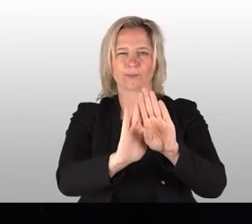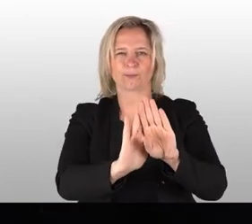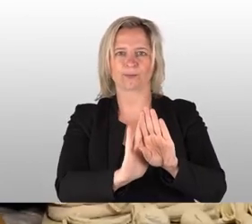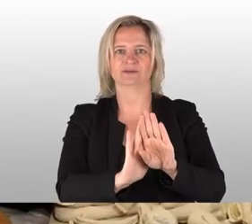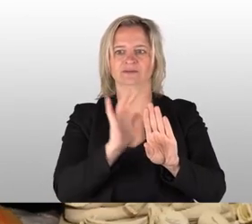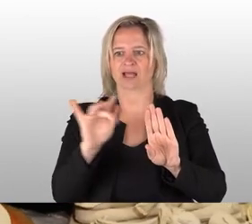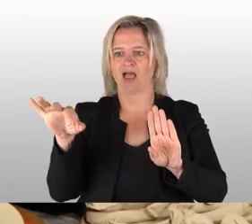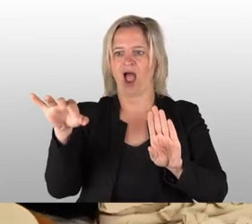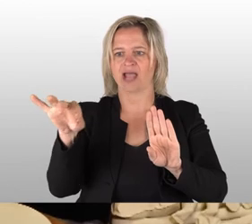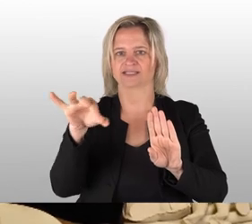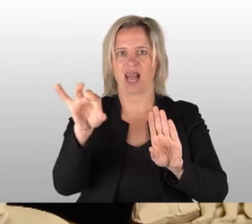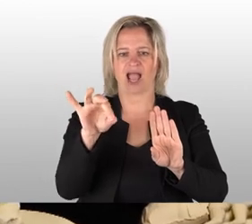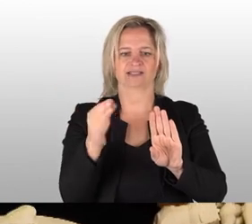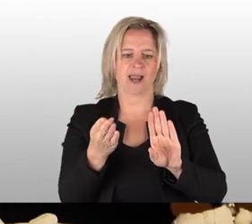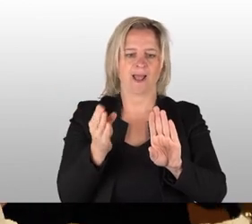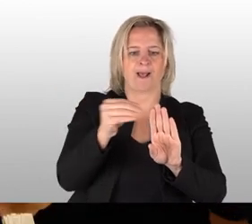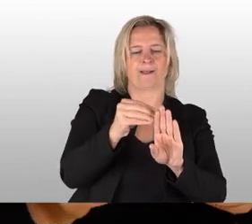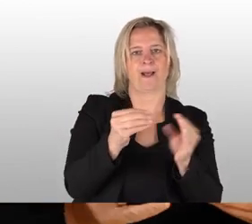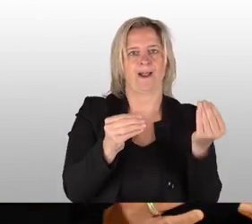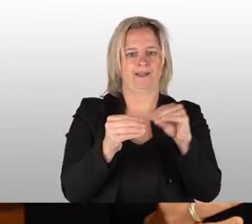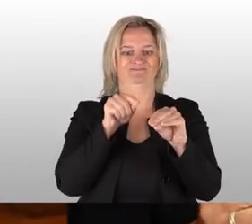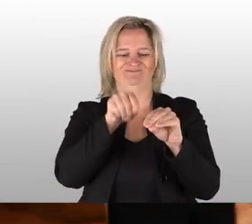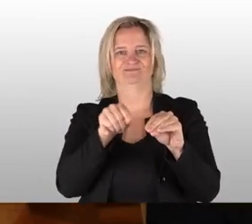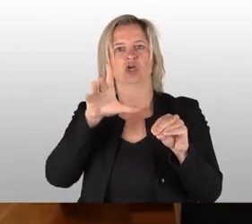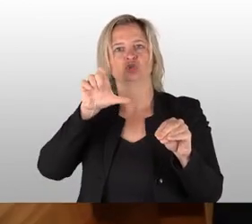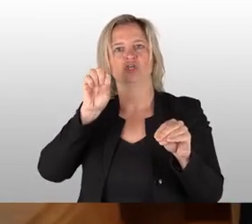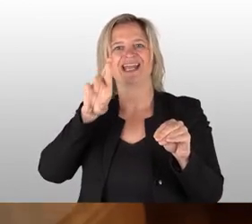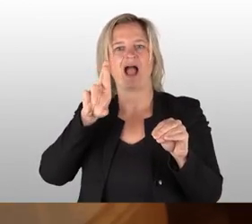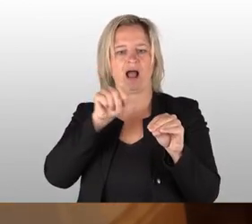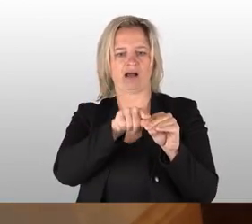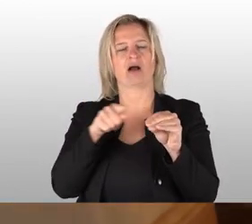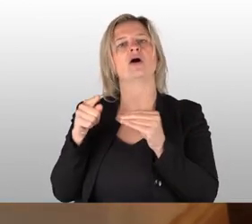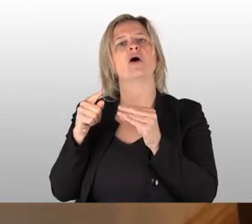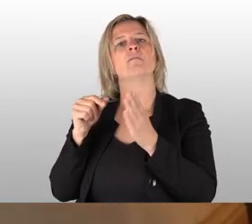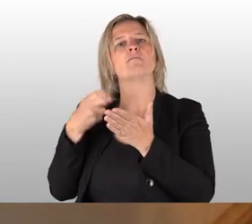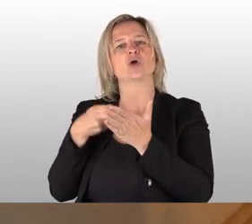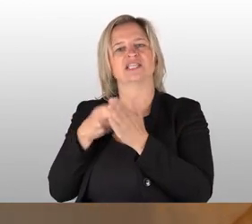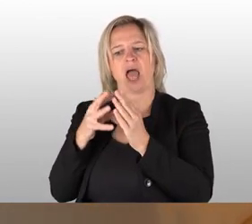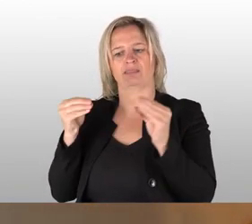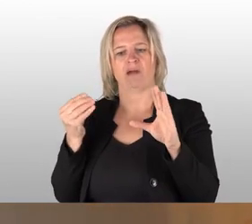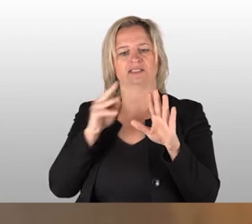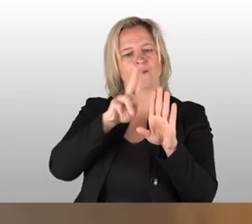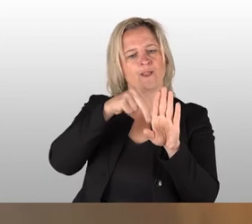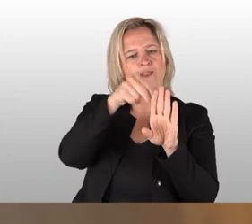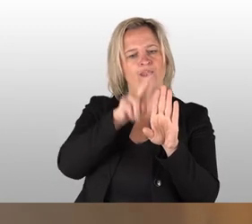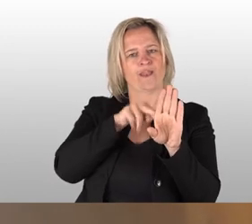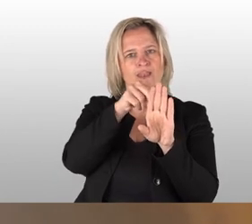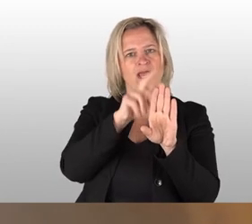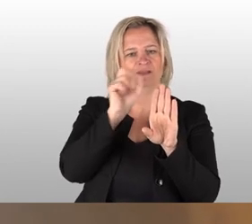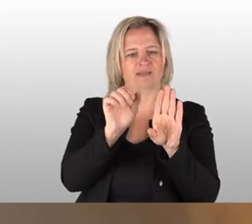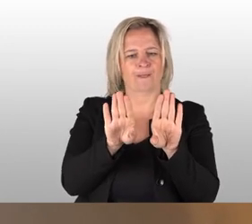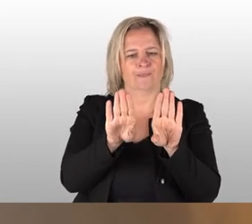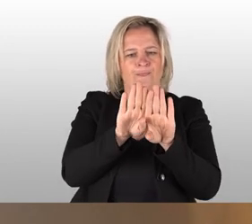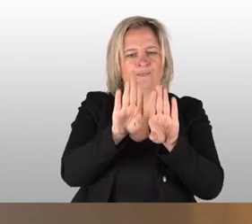Und dann werden die Einzelteile mit Schlicker, das ist Porzellanmasse, zusammengefügt. Und danach werden die